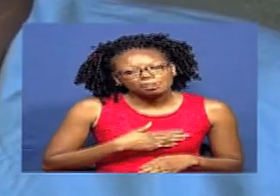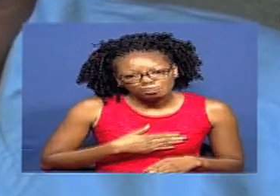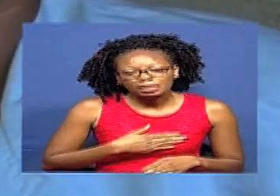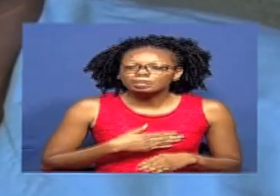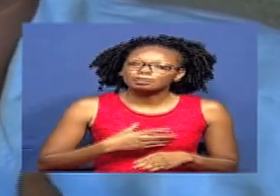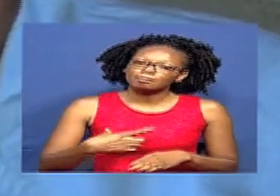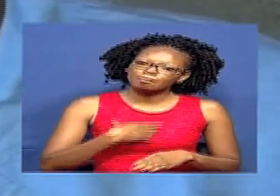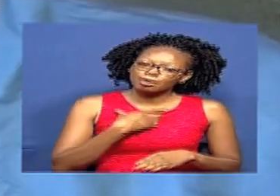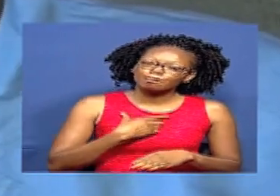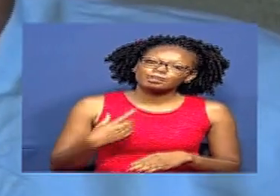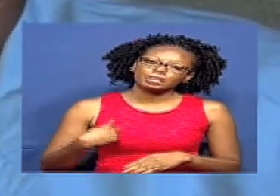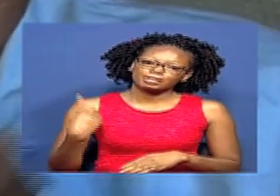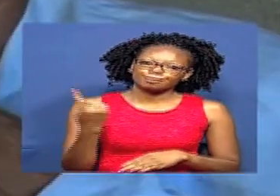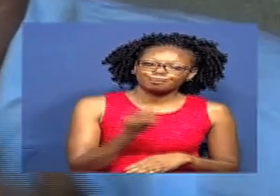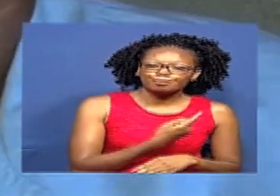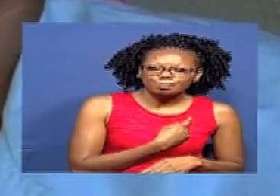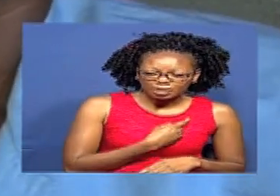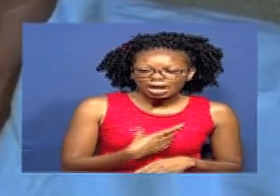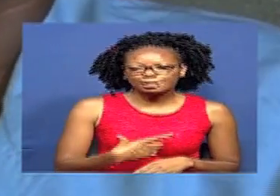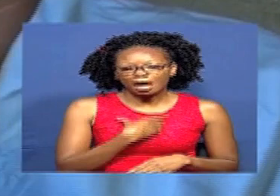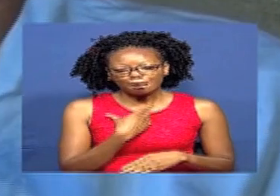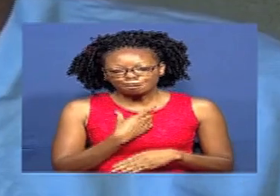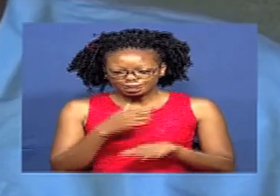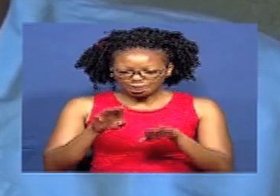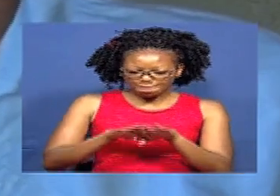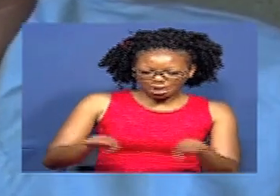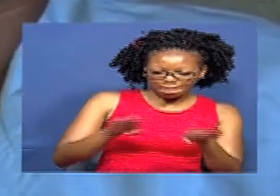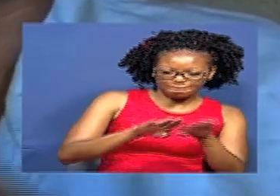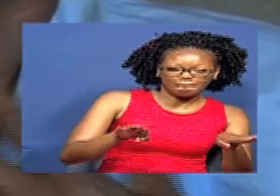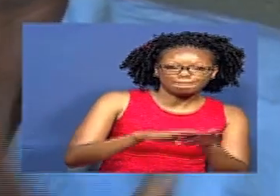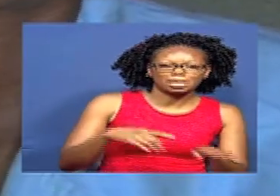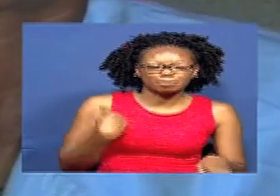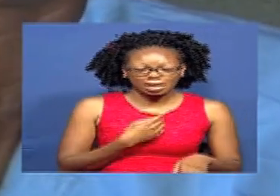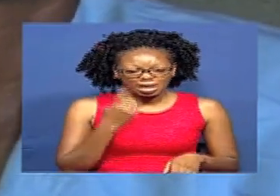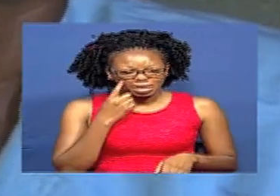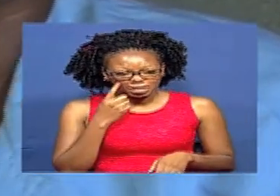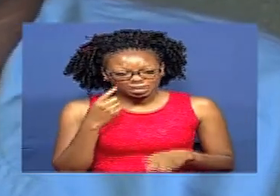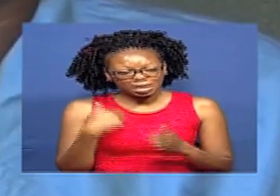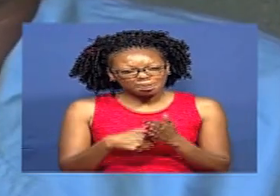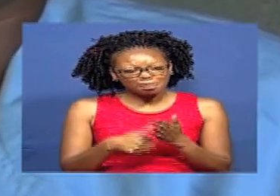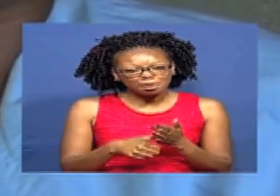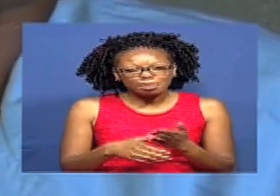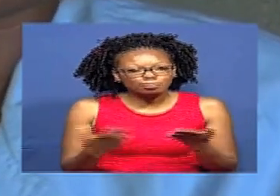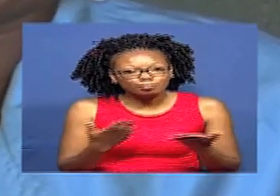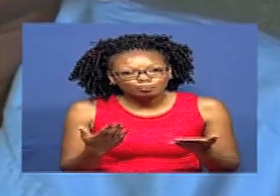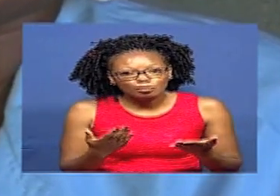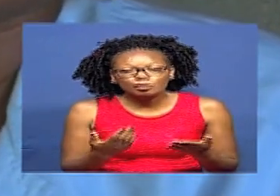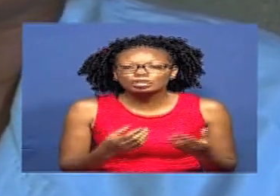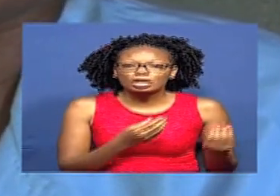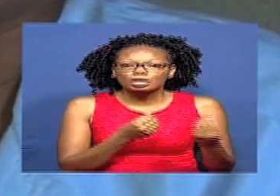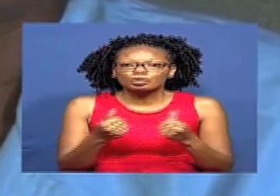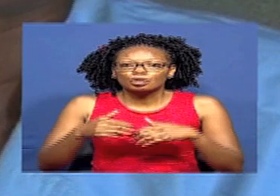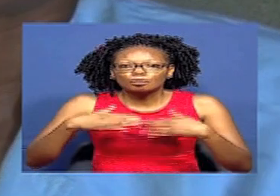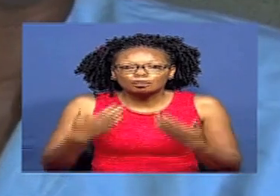Watu wakari wakuje Watu tembelee Watembelee mashamba Waangalie Nishida gani nyesisi tunayo